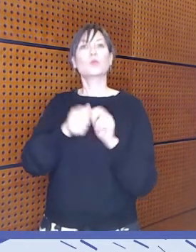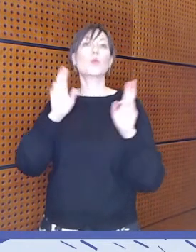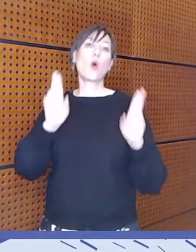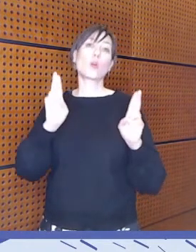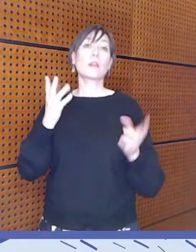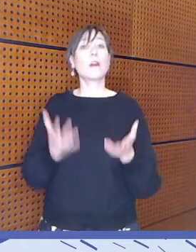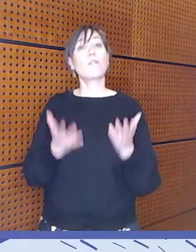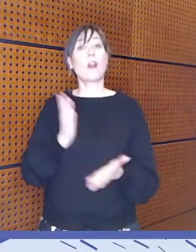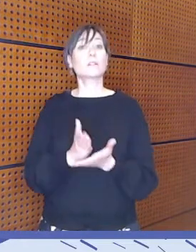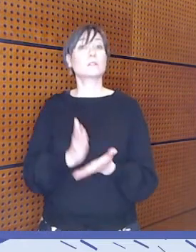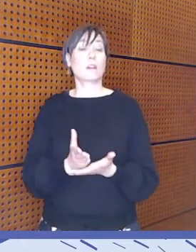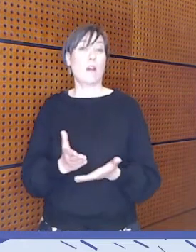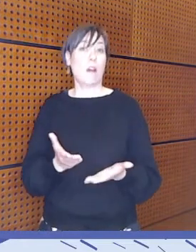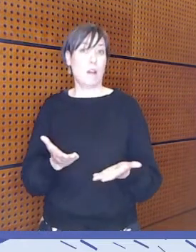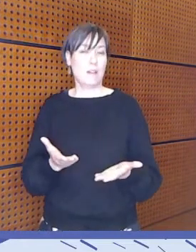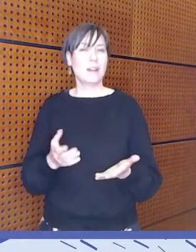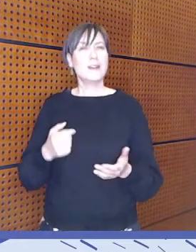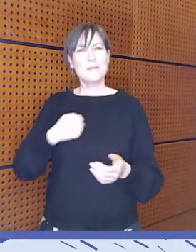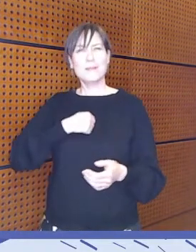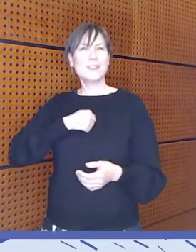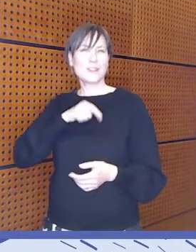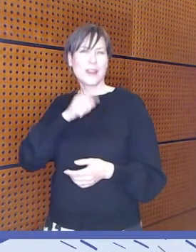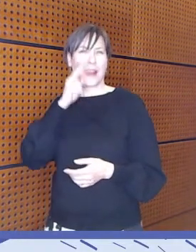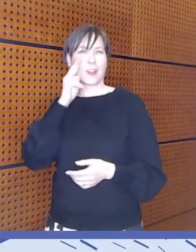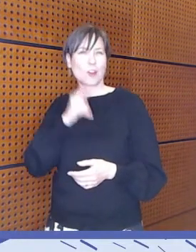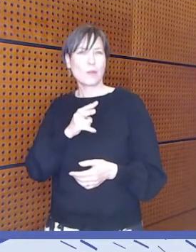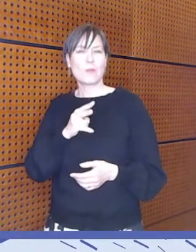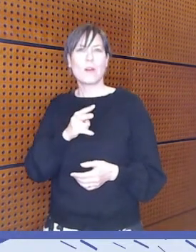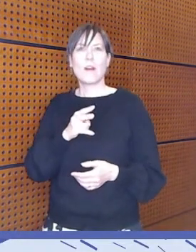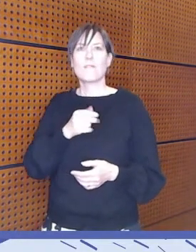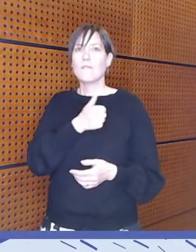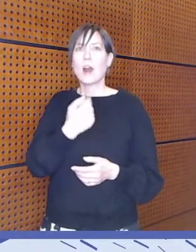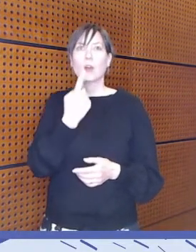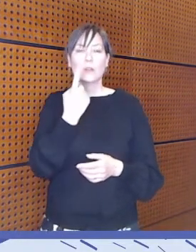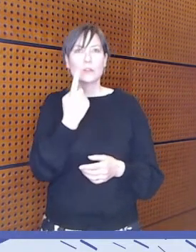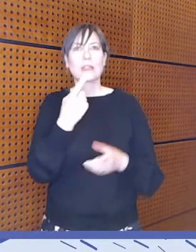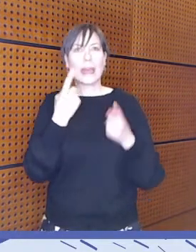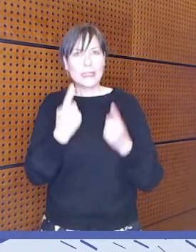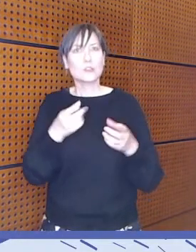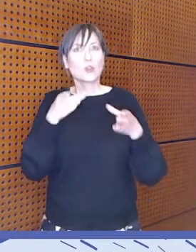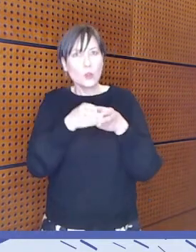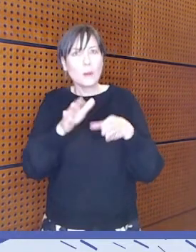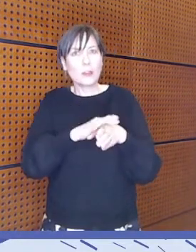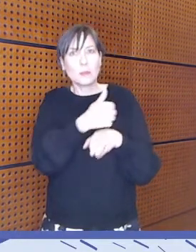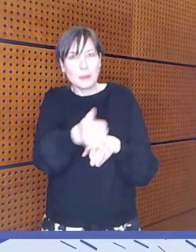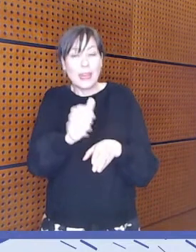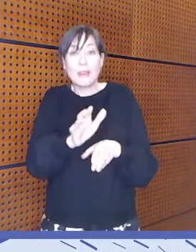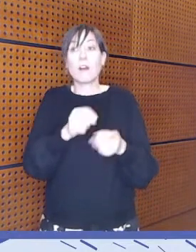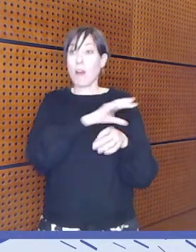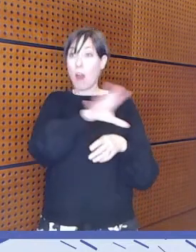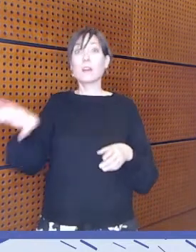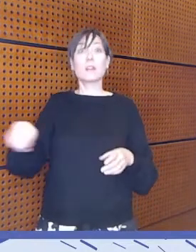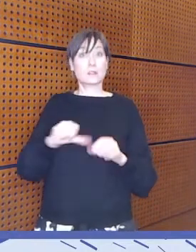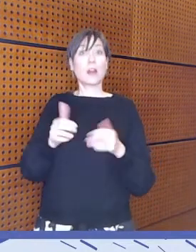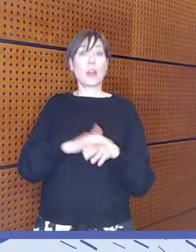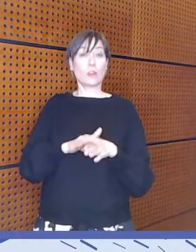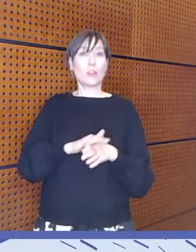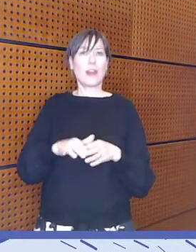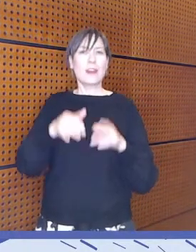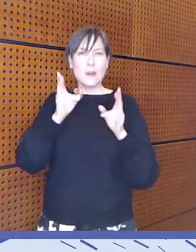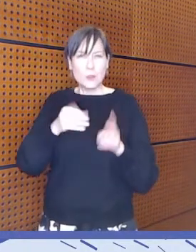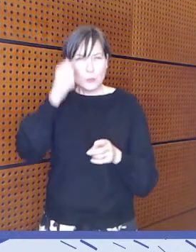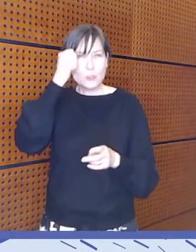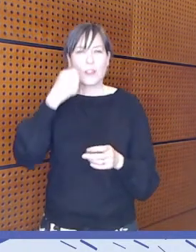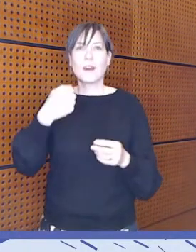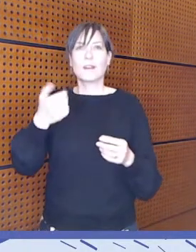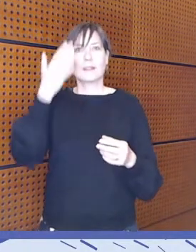Että se, mä tykkäsin tästä näkökulmasta, että ei vaan joku erityisryhmä. Ja otetaan huomioon, että meidän tietotulva, missä me kaikki